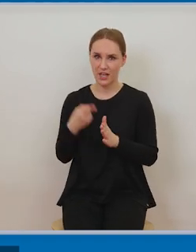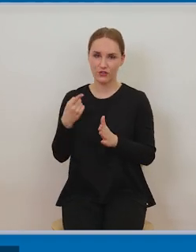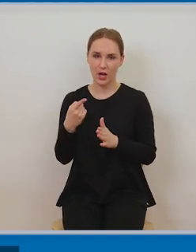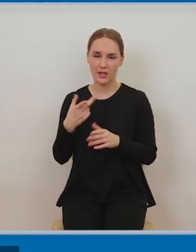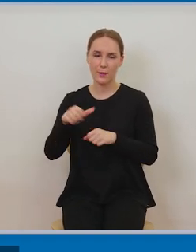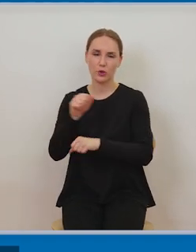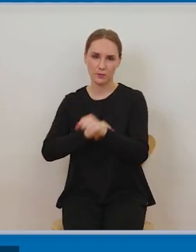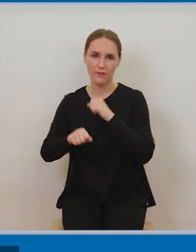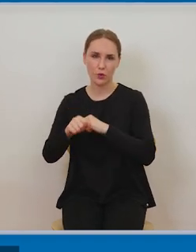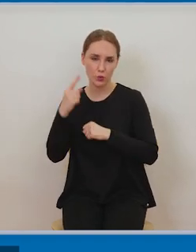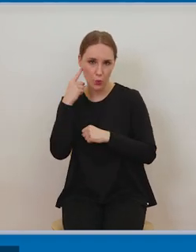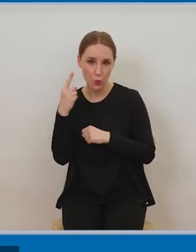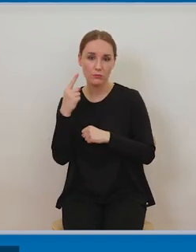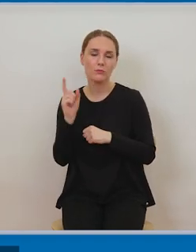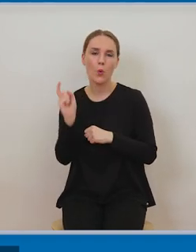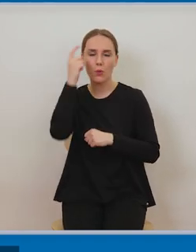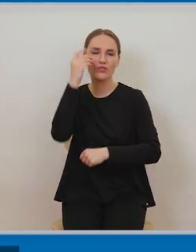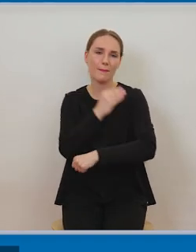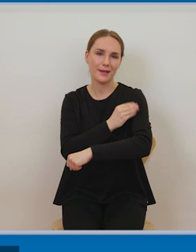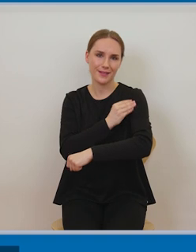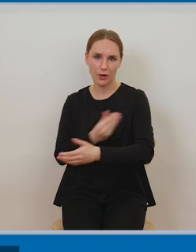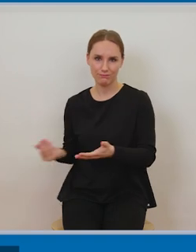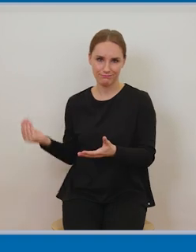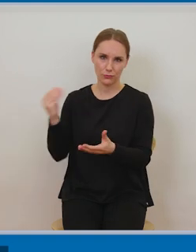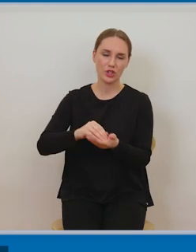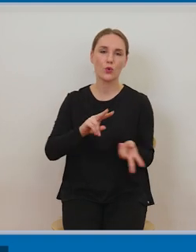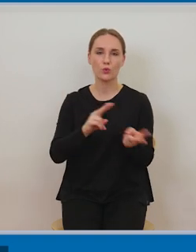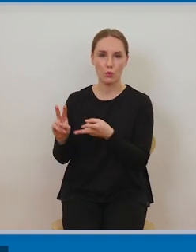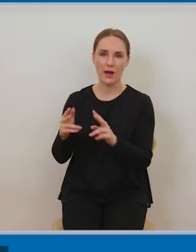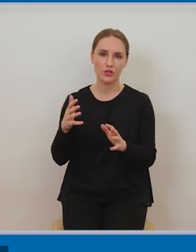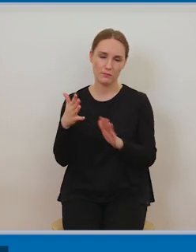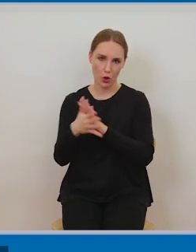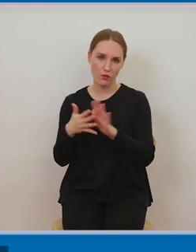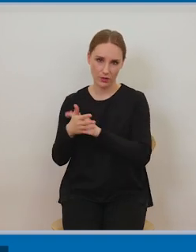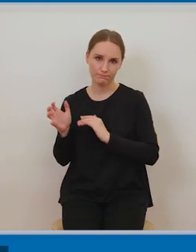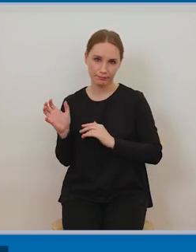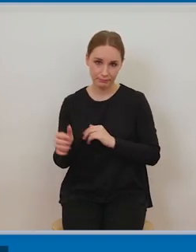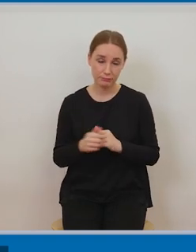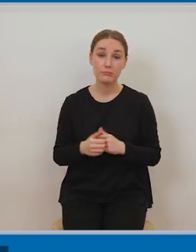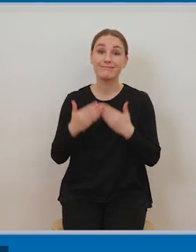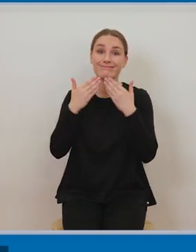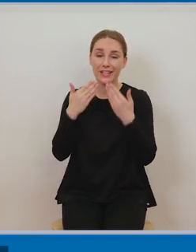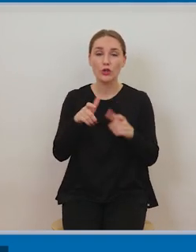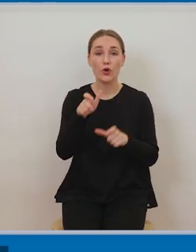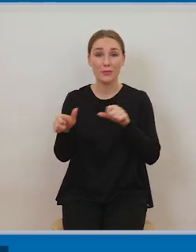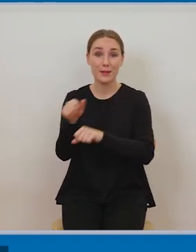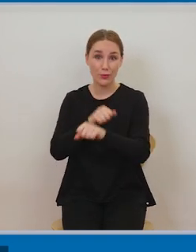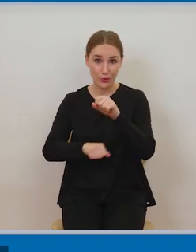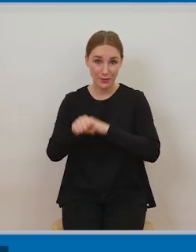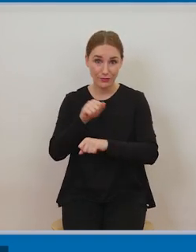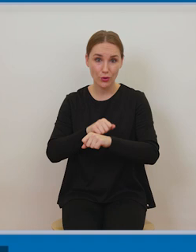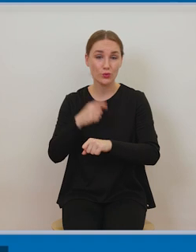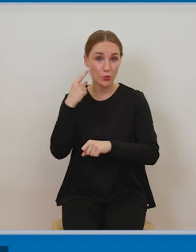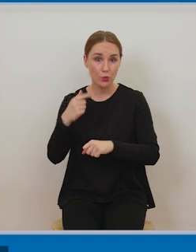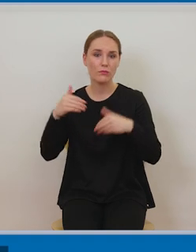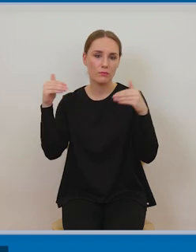zapoznanie się z treścią, w miarę możliwości także z formą utworu. W inny sposób będą